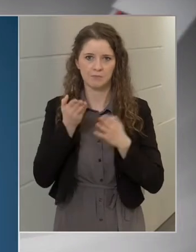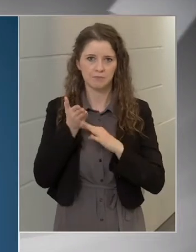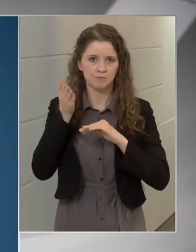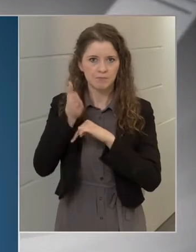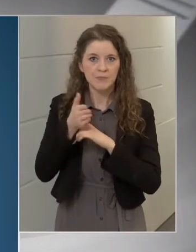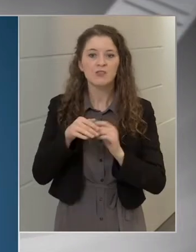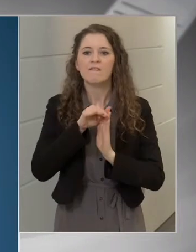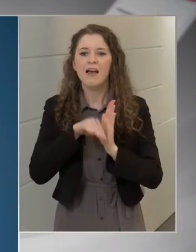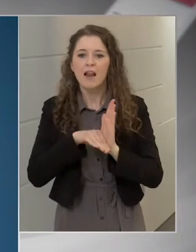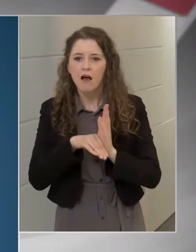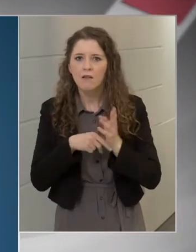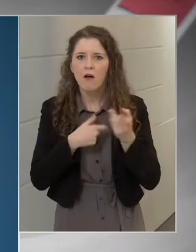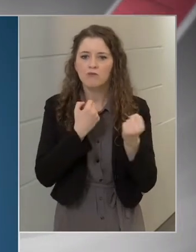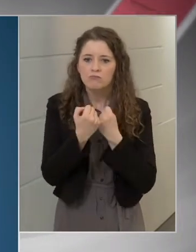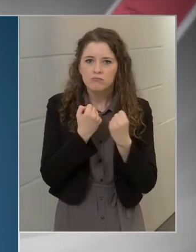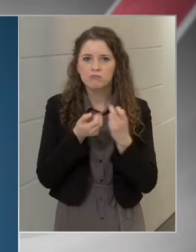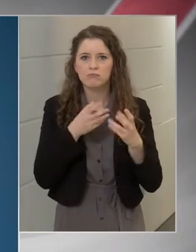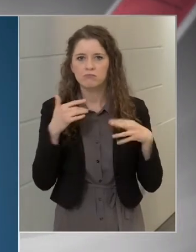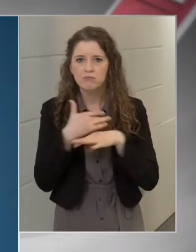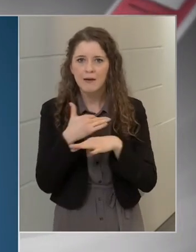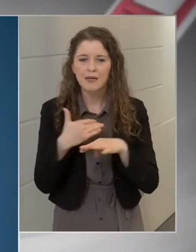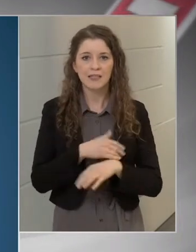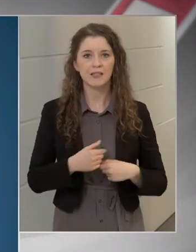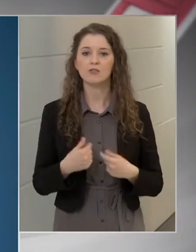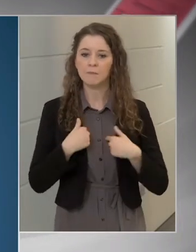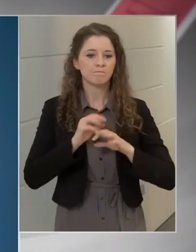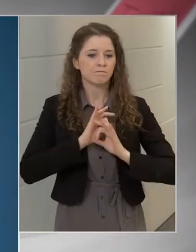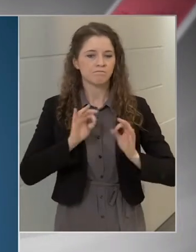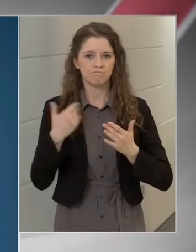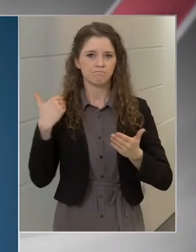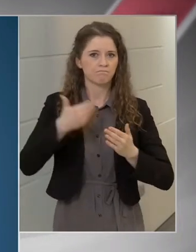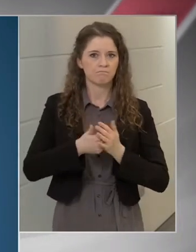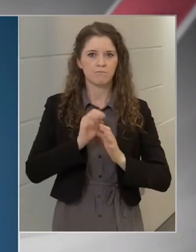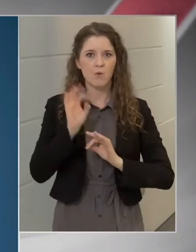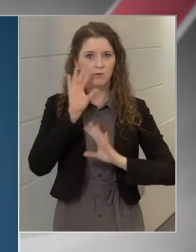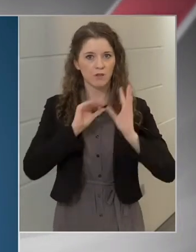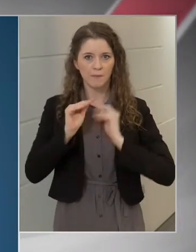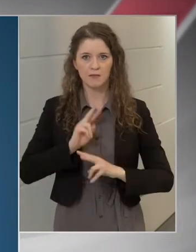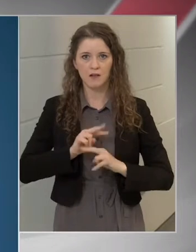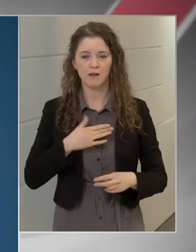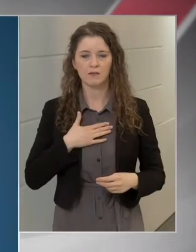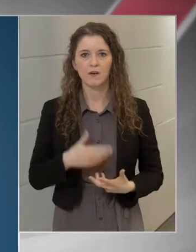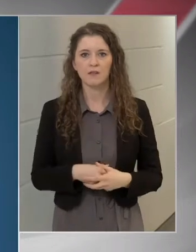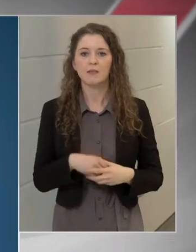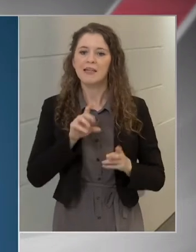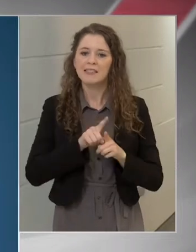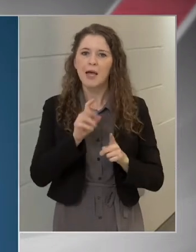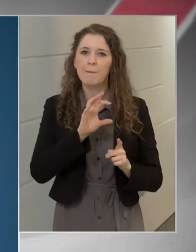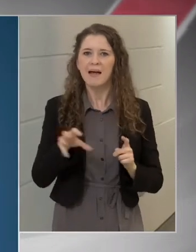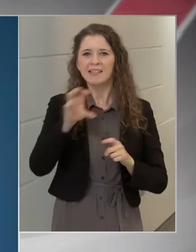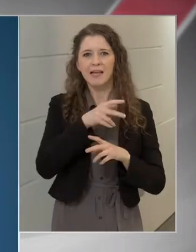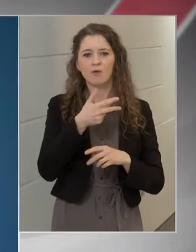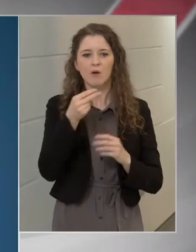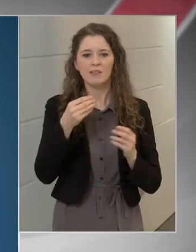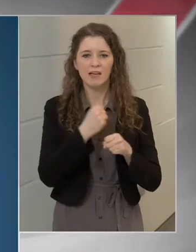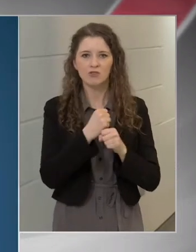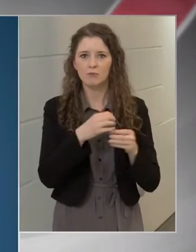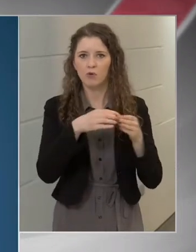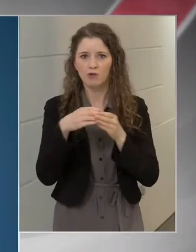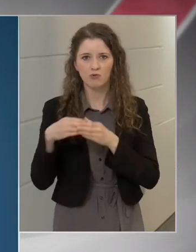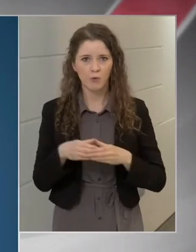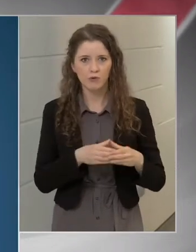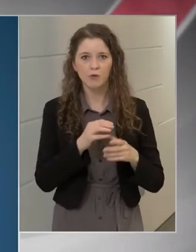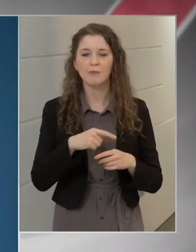feladatkiszabása. Nagyon jók a tapasztalataim, hiszen ezekben a megyei oltási munkacsoportokban